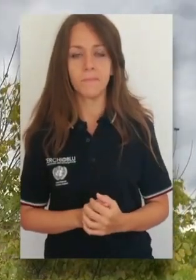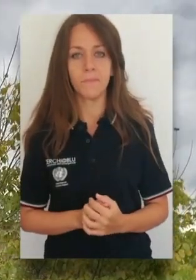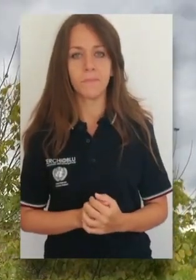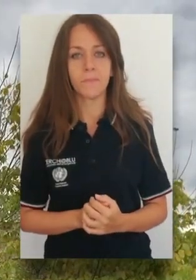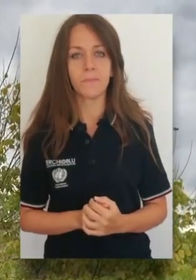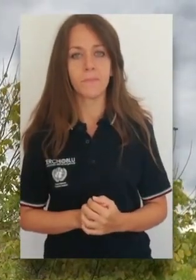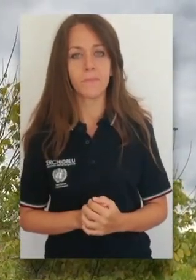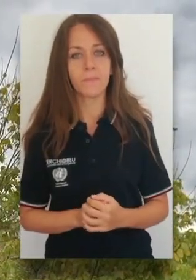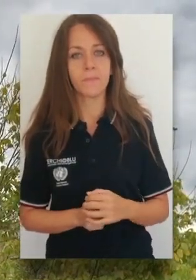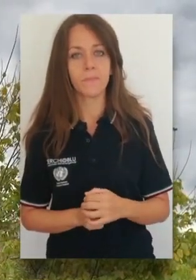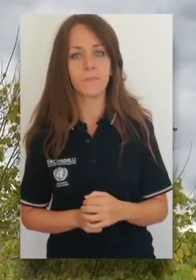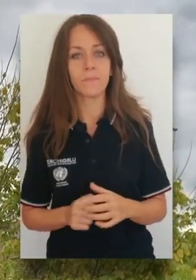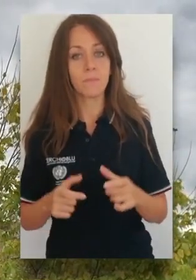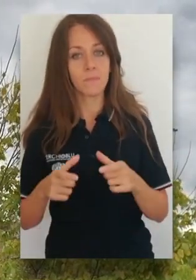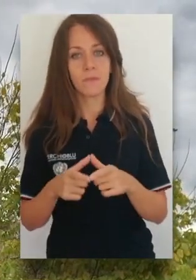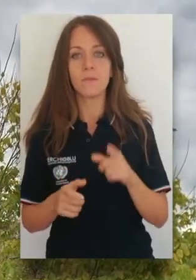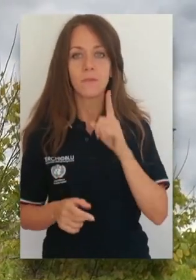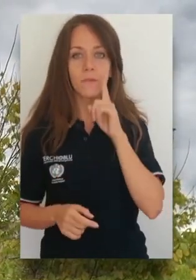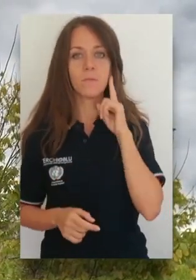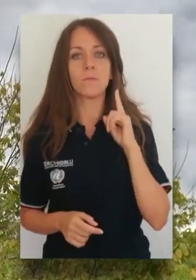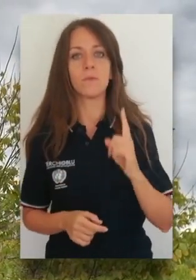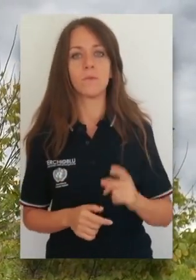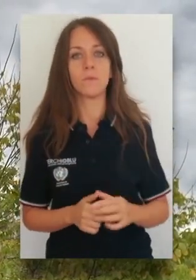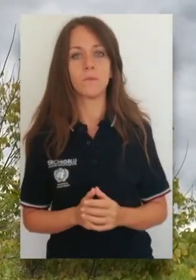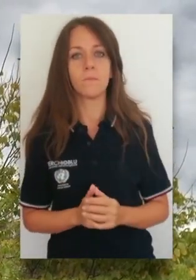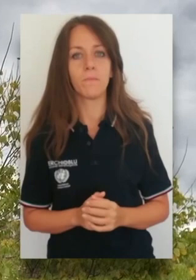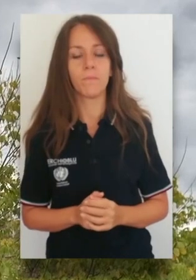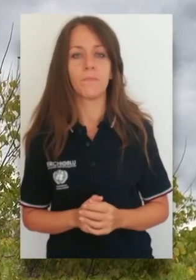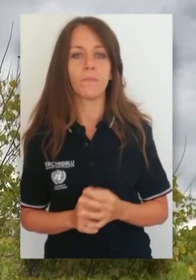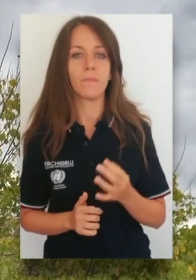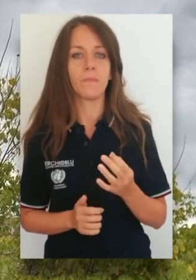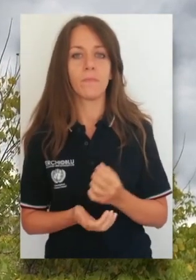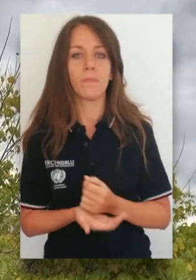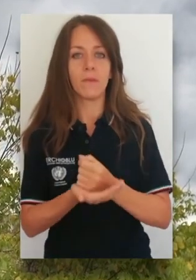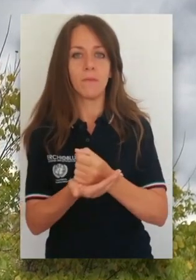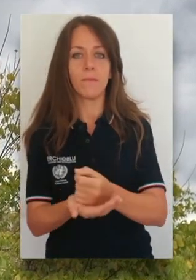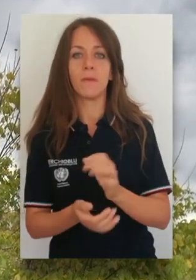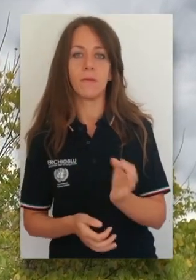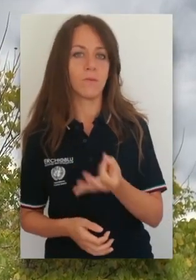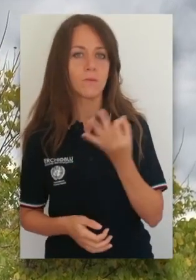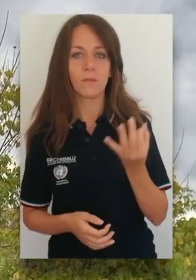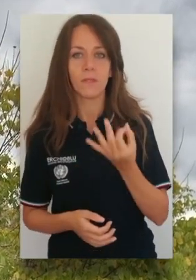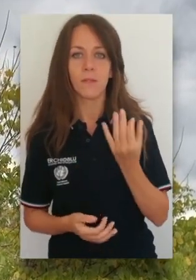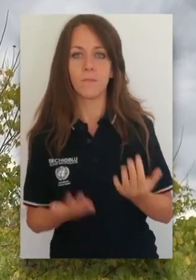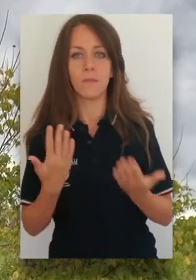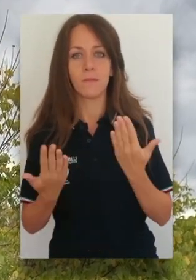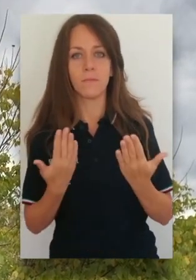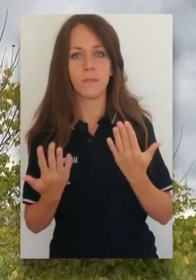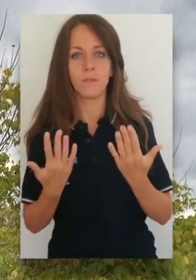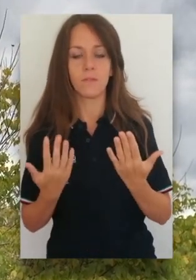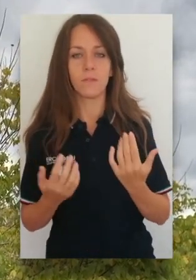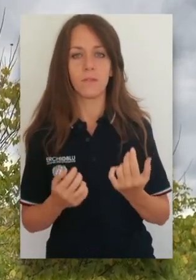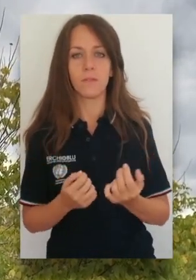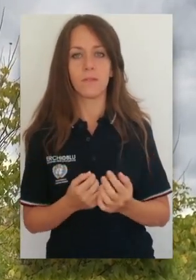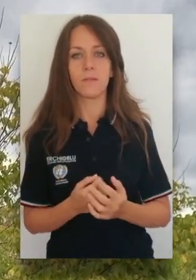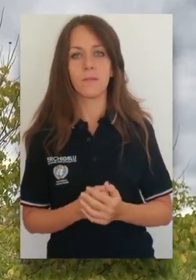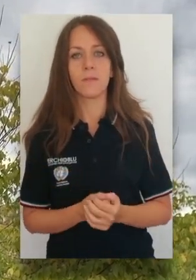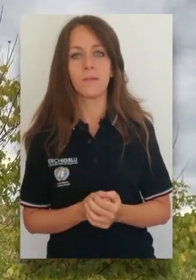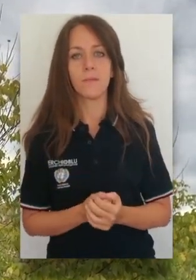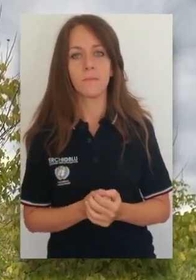Noi di Cerchio Blu, da sempre impegnati negli ambiti dell'emergenza,